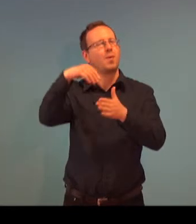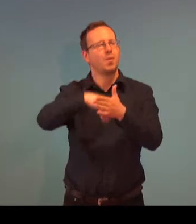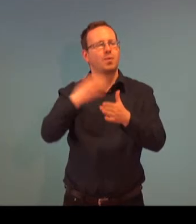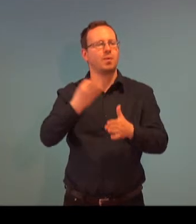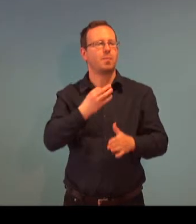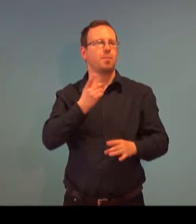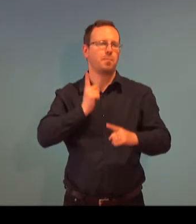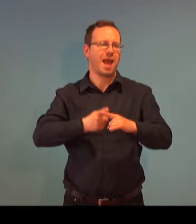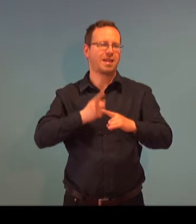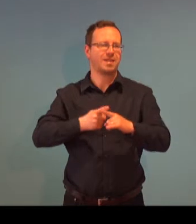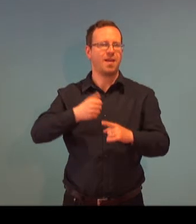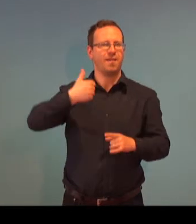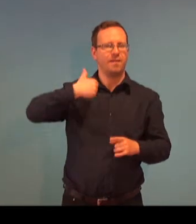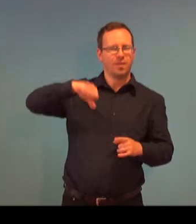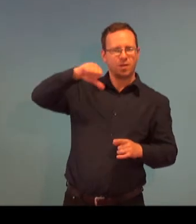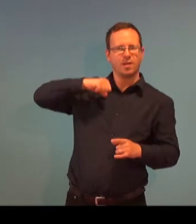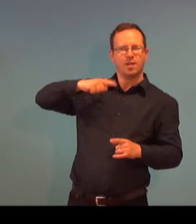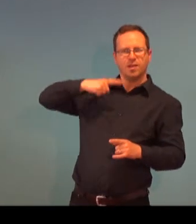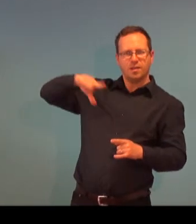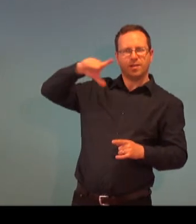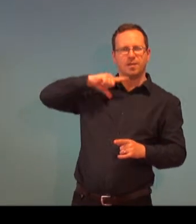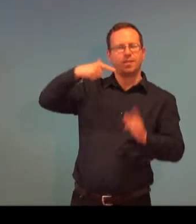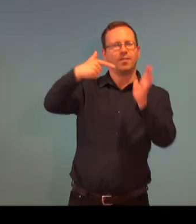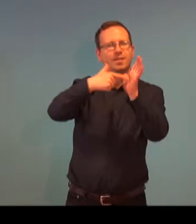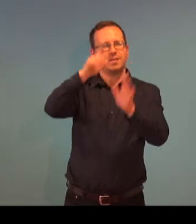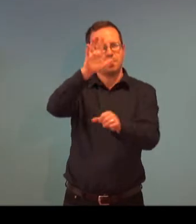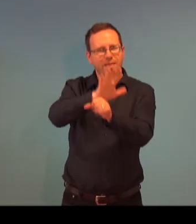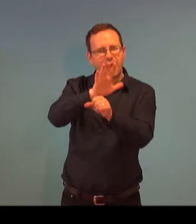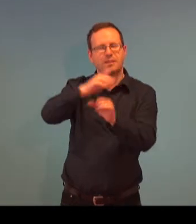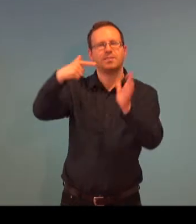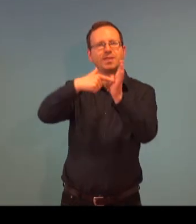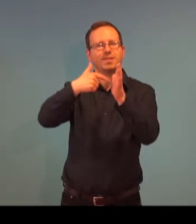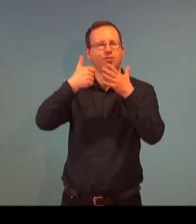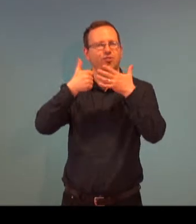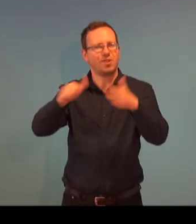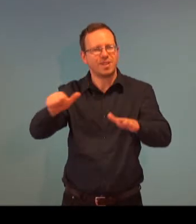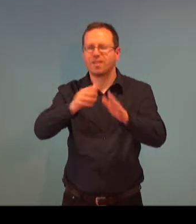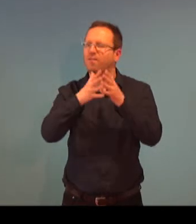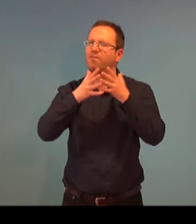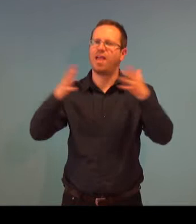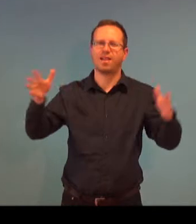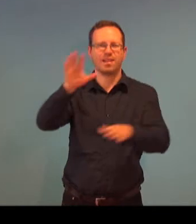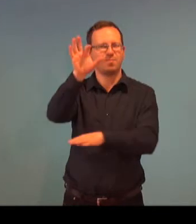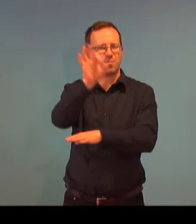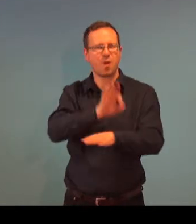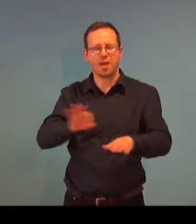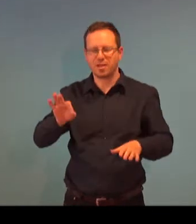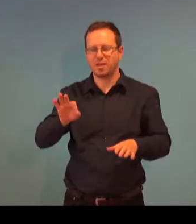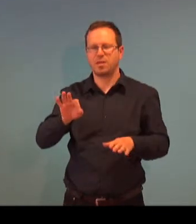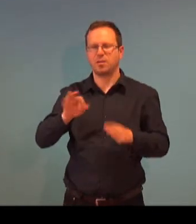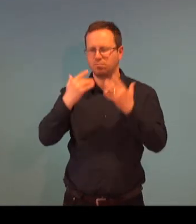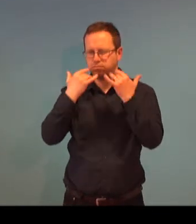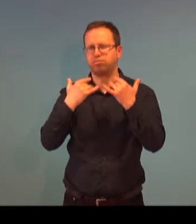záběrů z praxí, kdy jsme v roce 2014-2015 dělali takový